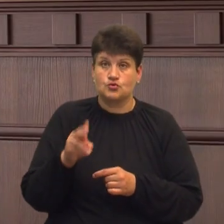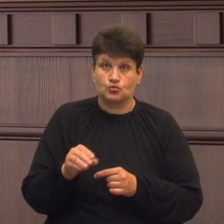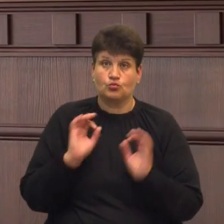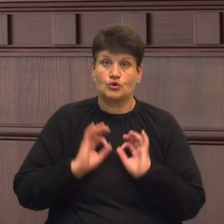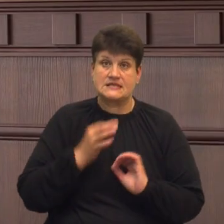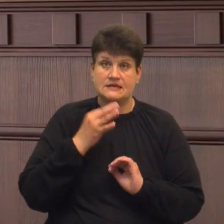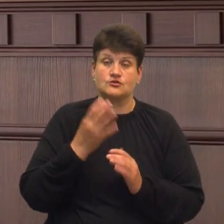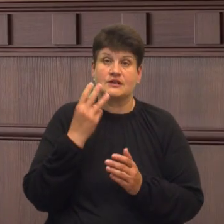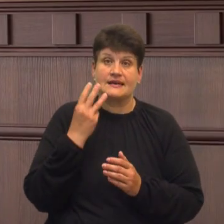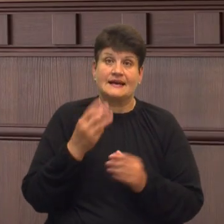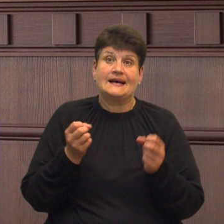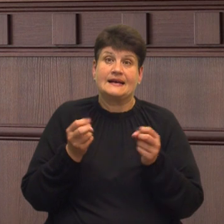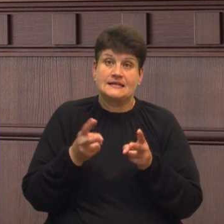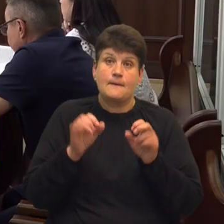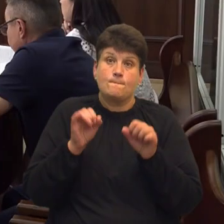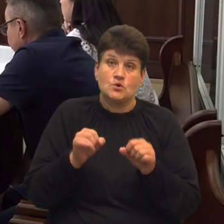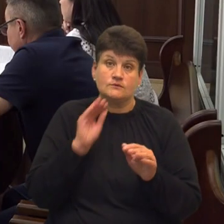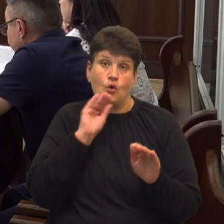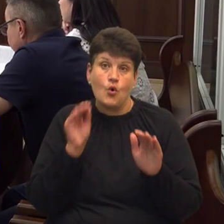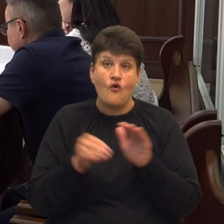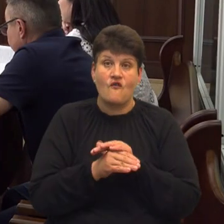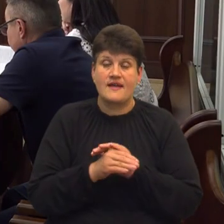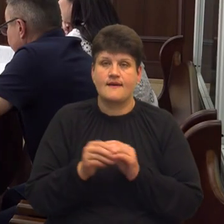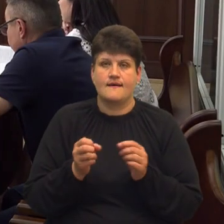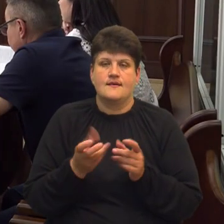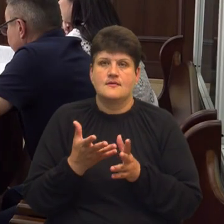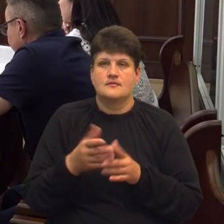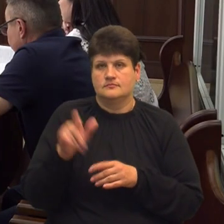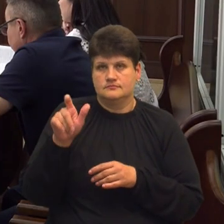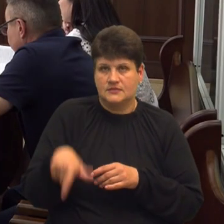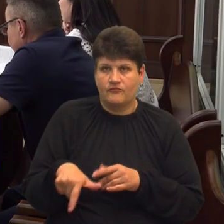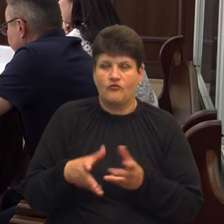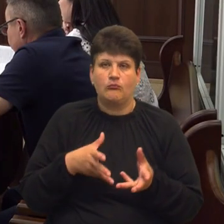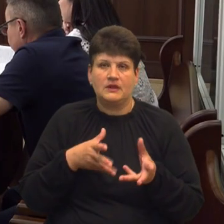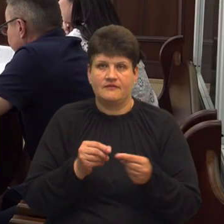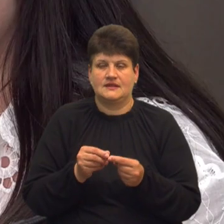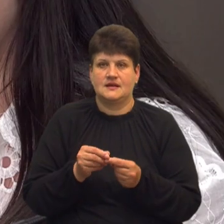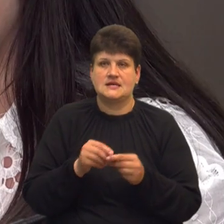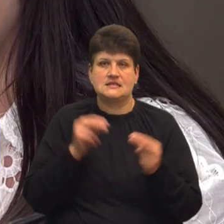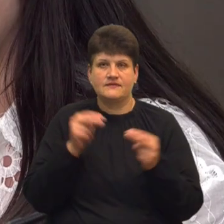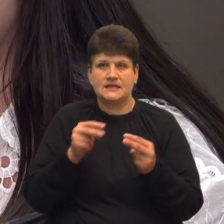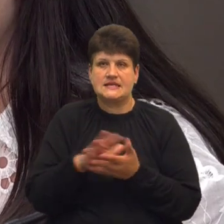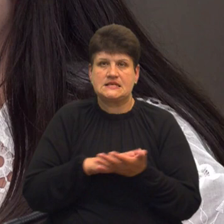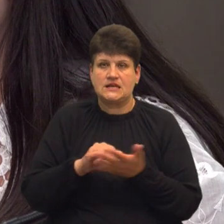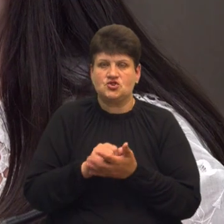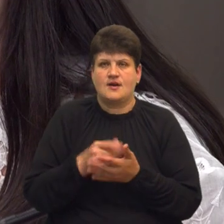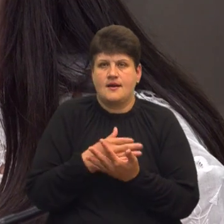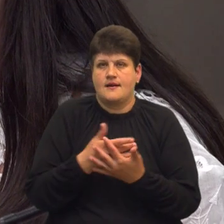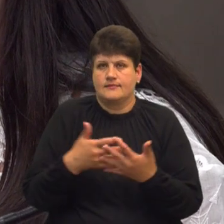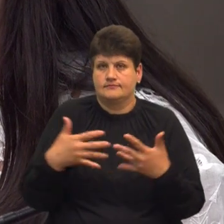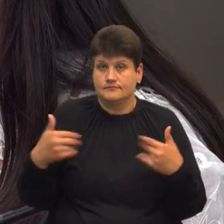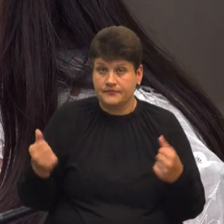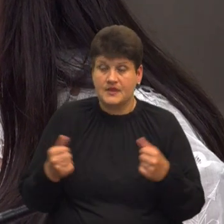існують ризики можливого переховування підозрюваного, його впливу на свідків, знищення речей чи документів. Адвокатка Євгенія Каразейська